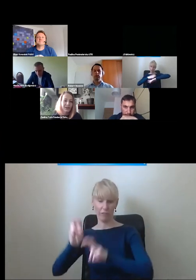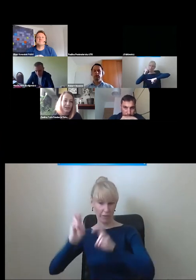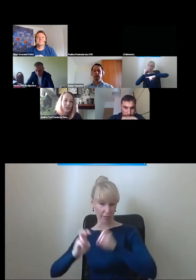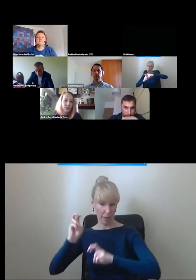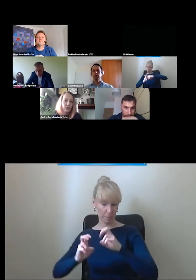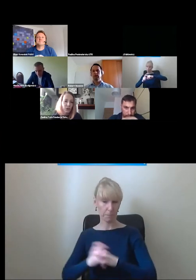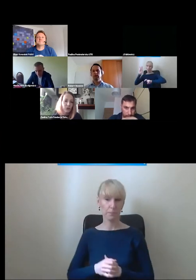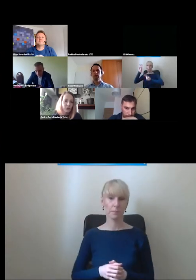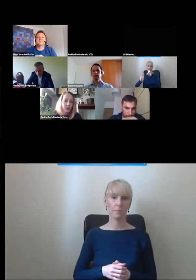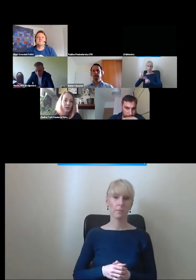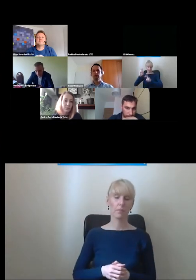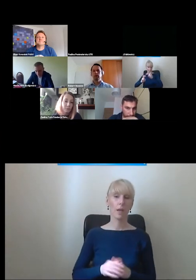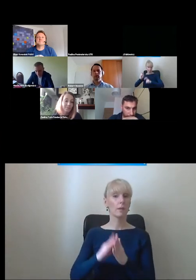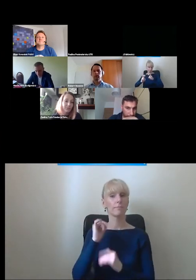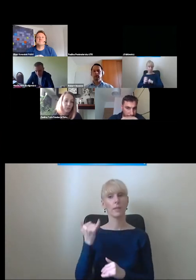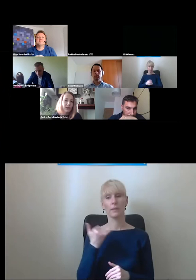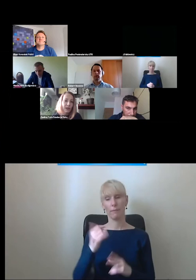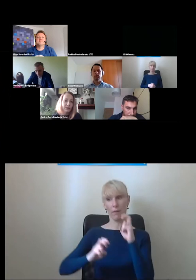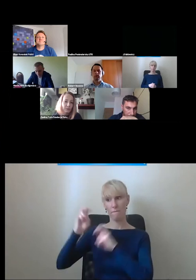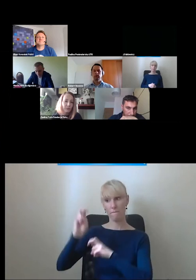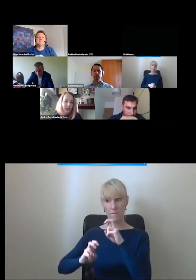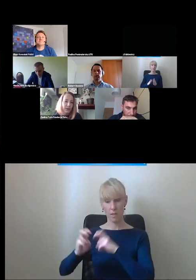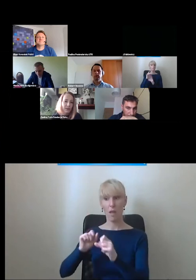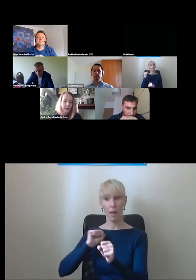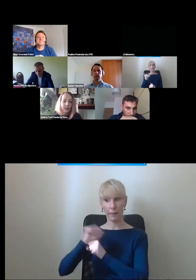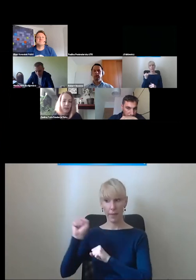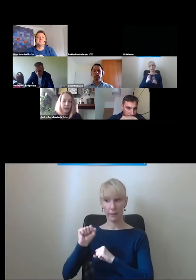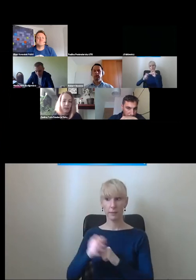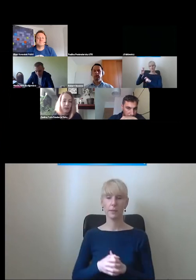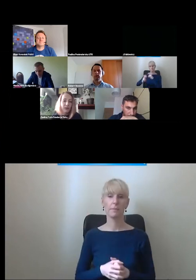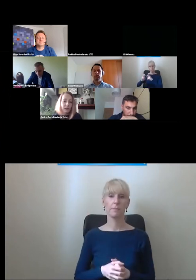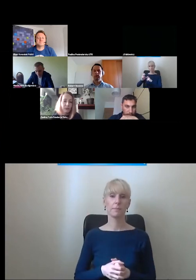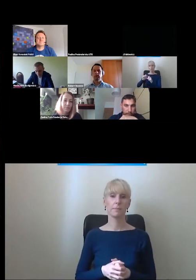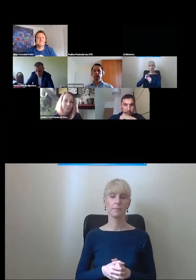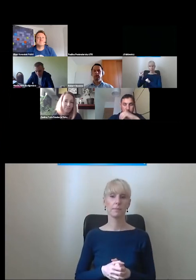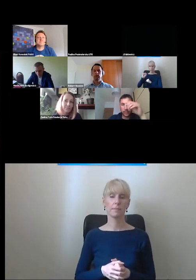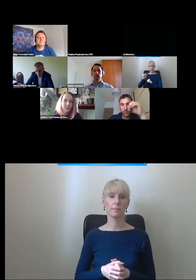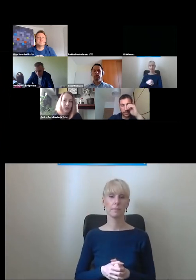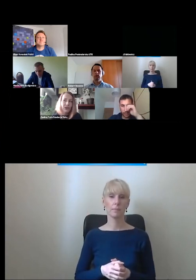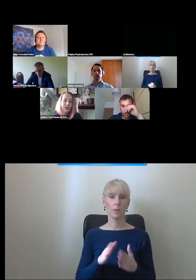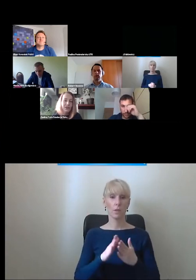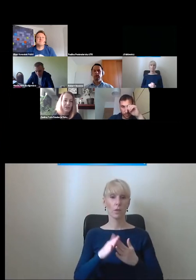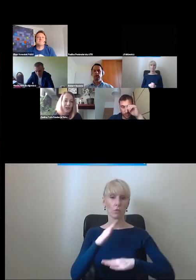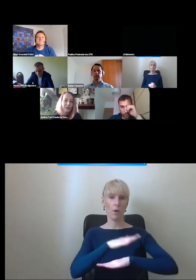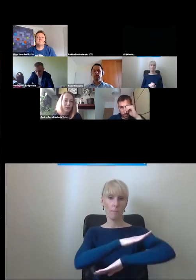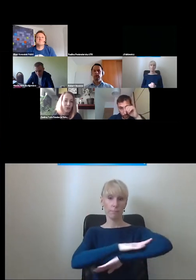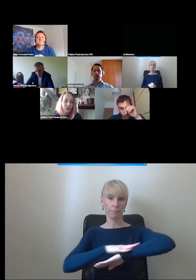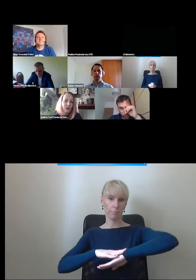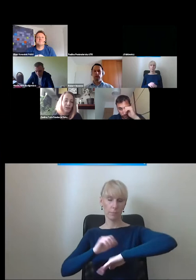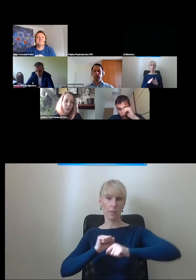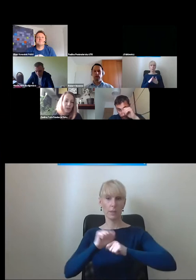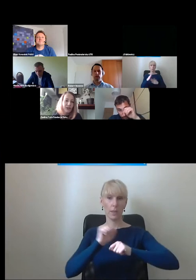niezależnie od wysokości winda jest i do jakiejś racjonalnej